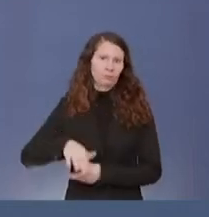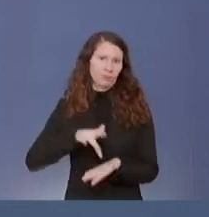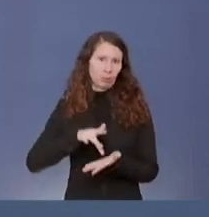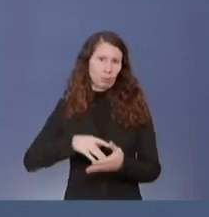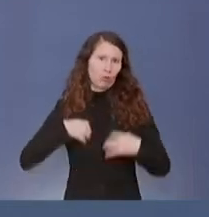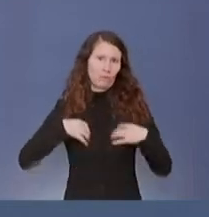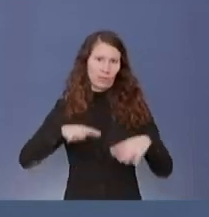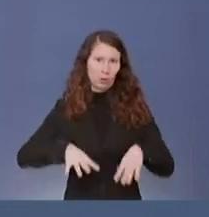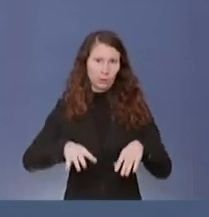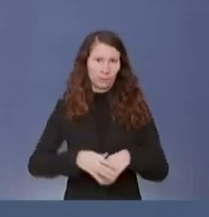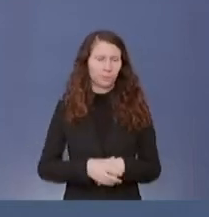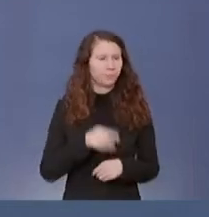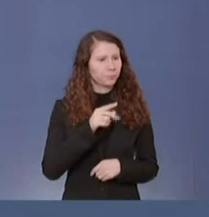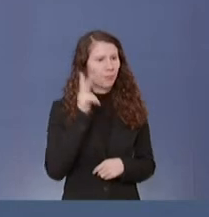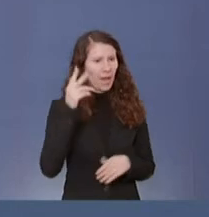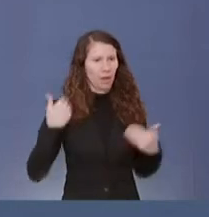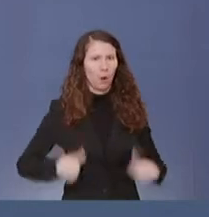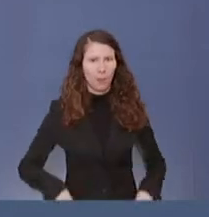Dann ist jetzt der Körper drin.